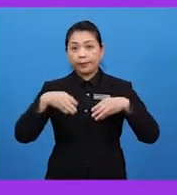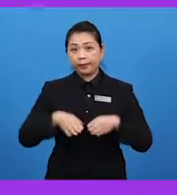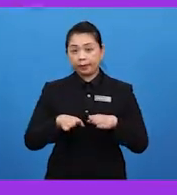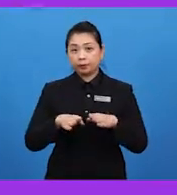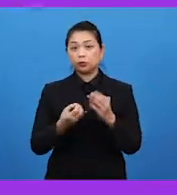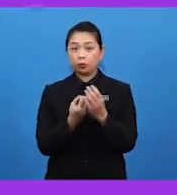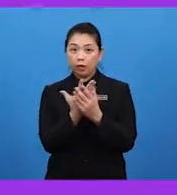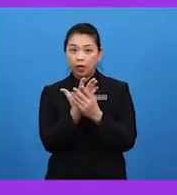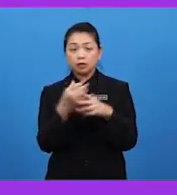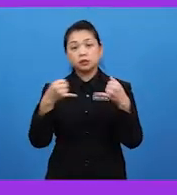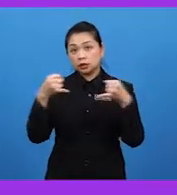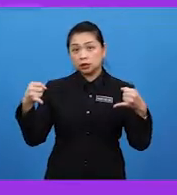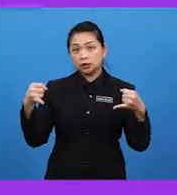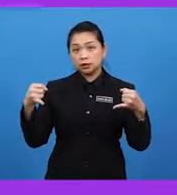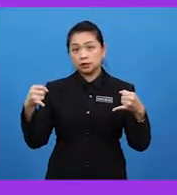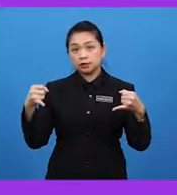merupakan jenis